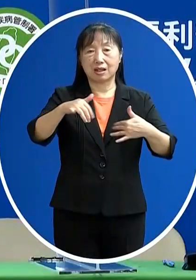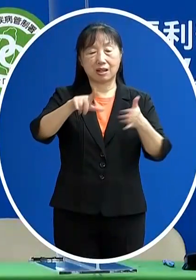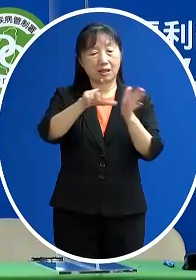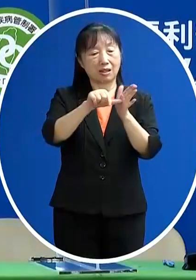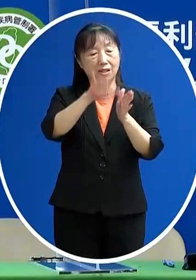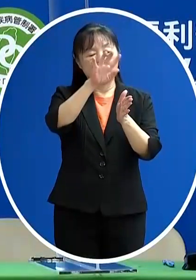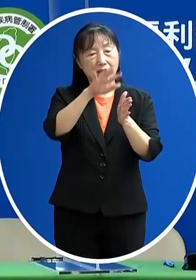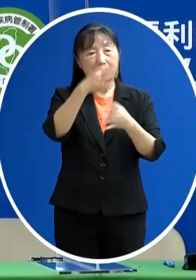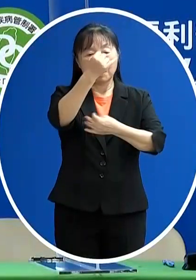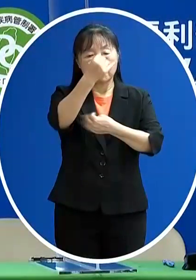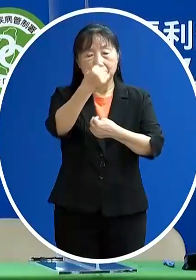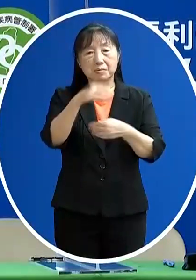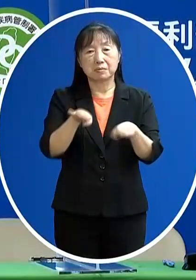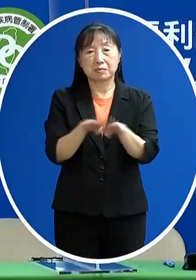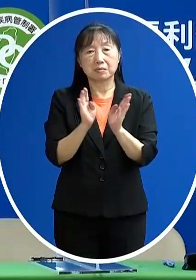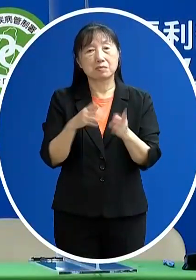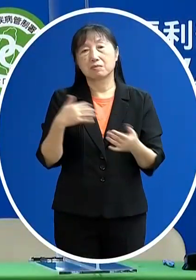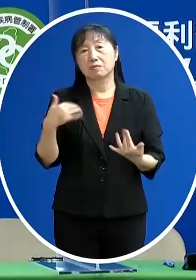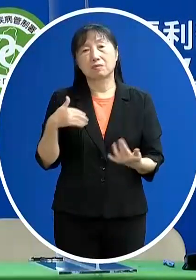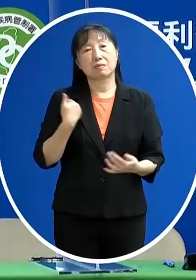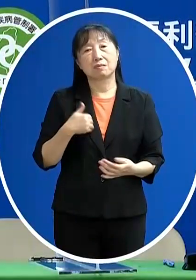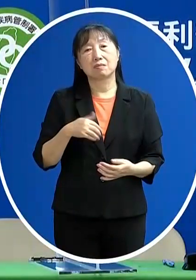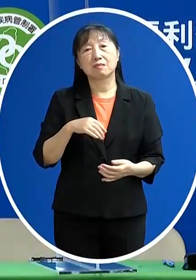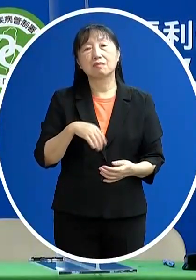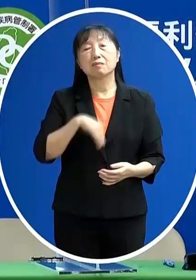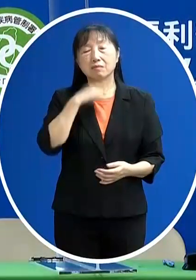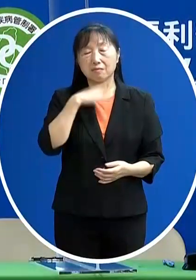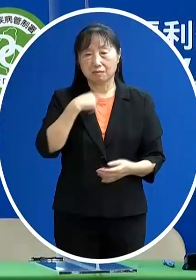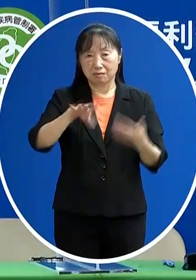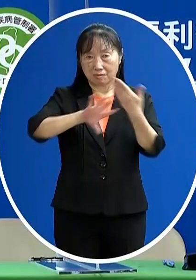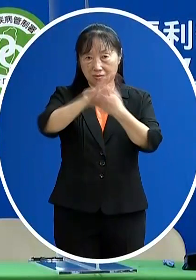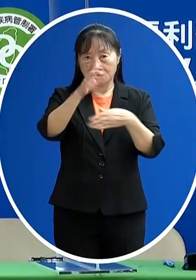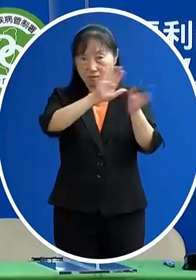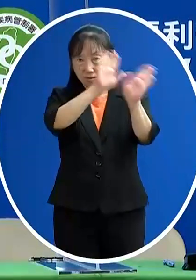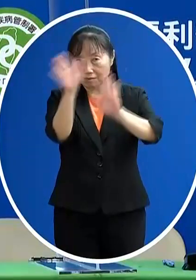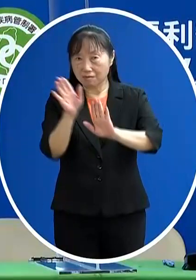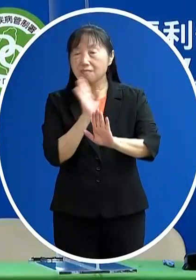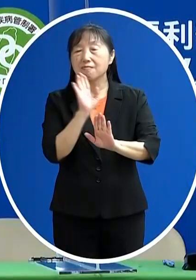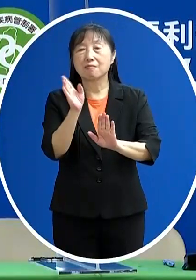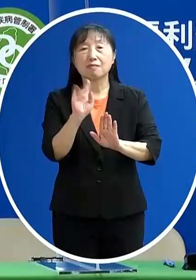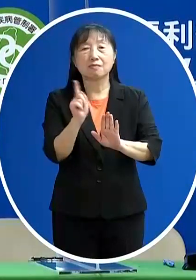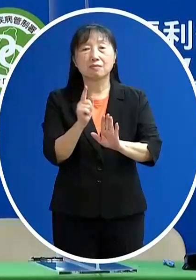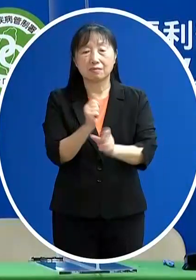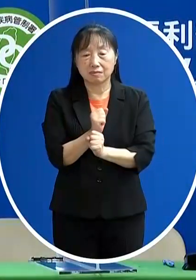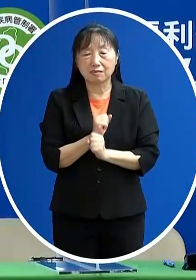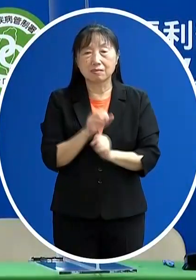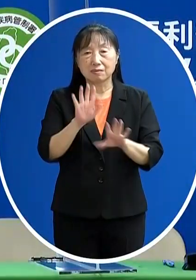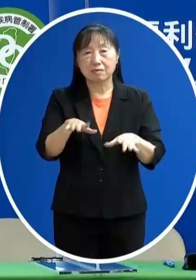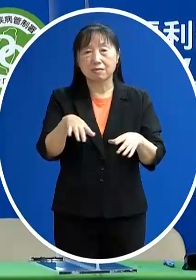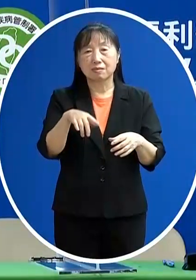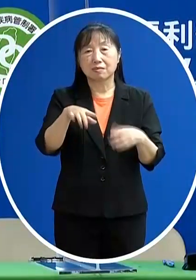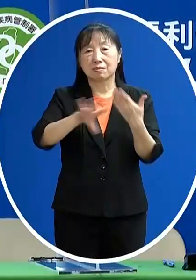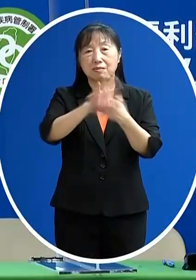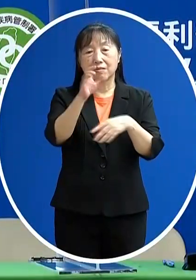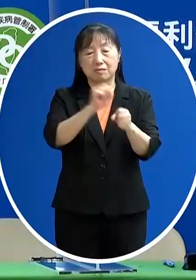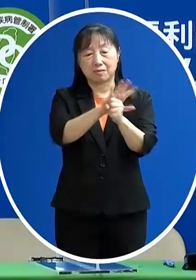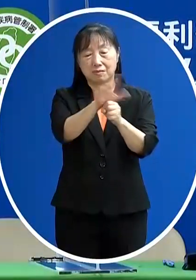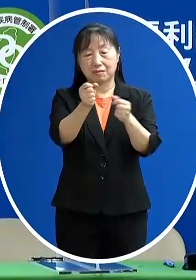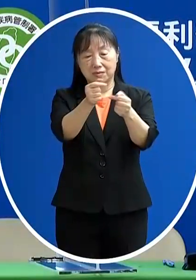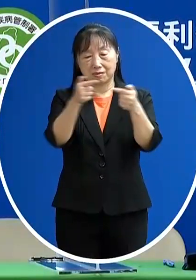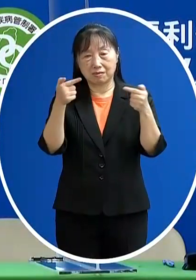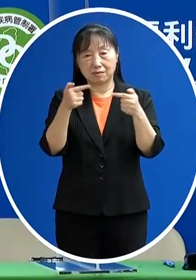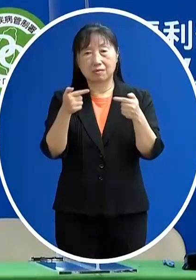出來那因為這個我們也要觀察國際的疫情那國際的疫情現在正在這個高峰 而且還沒有